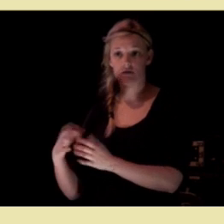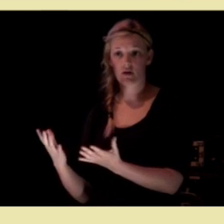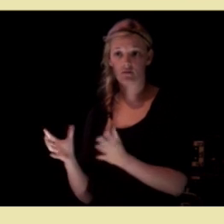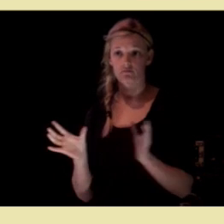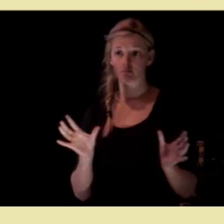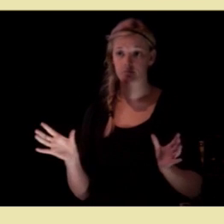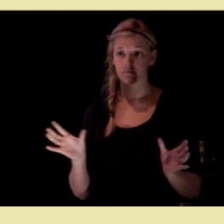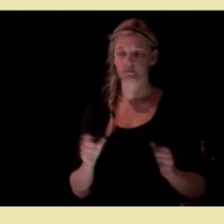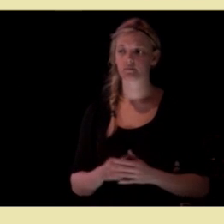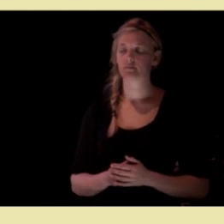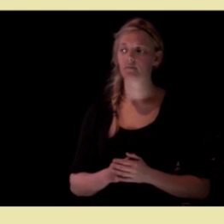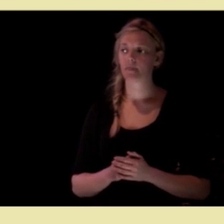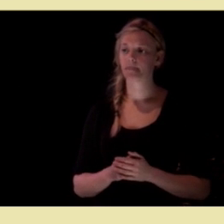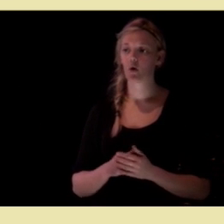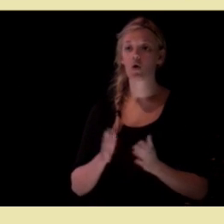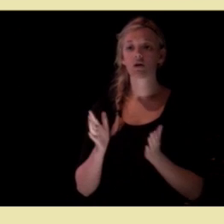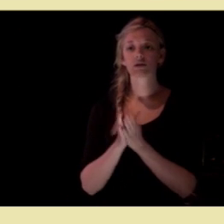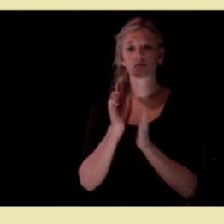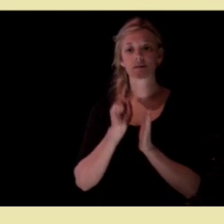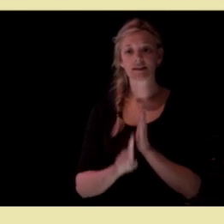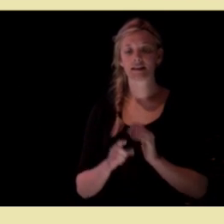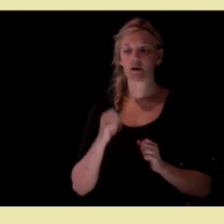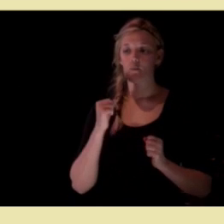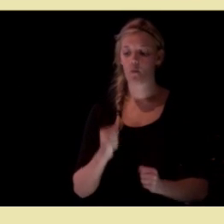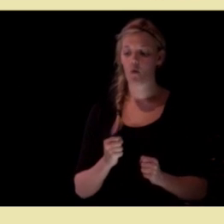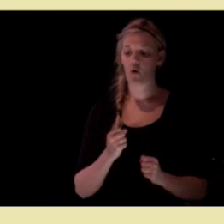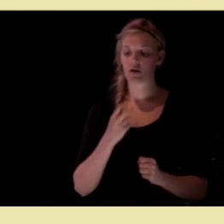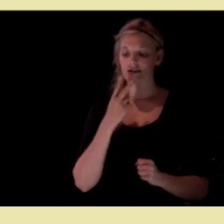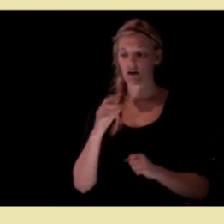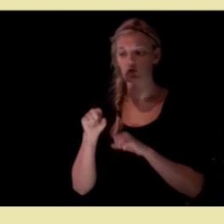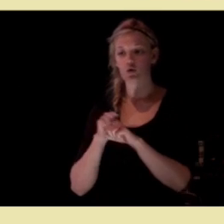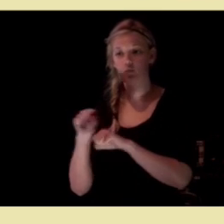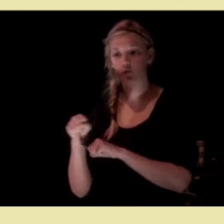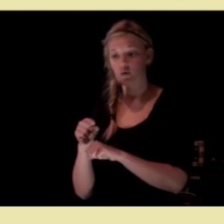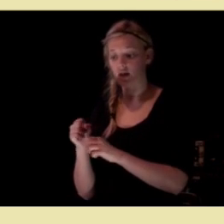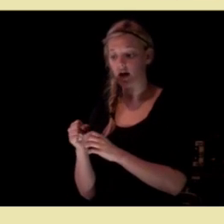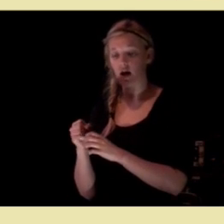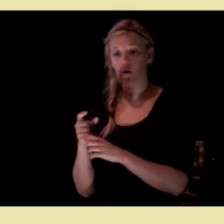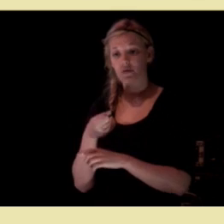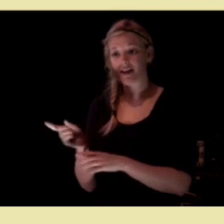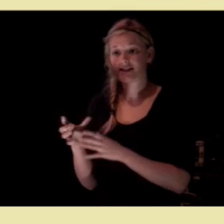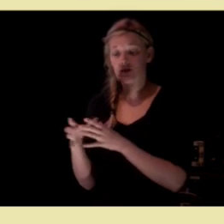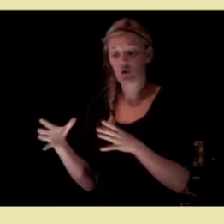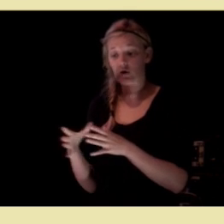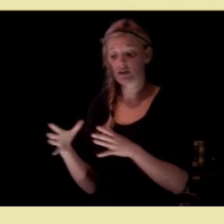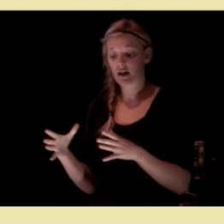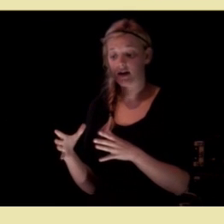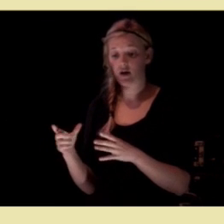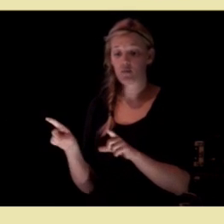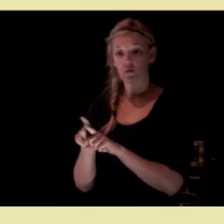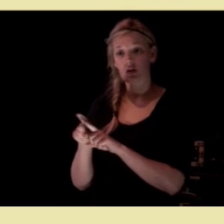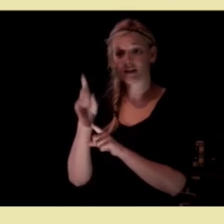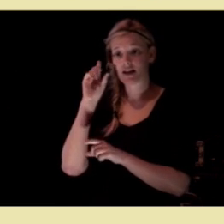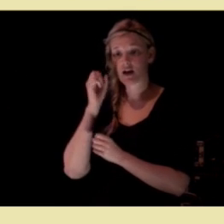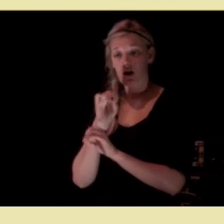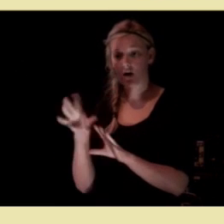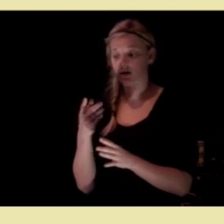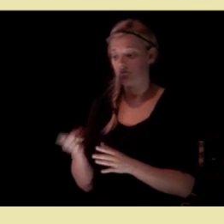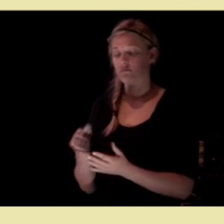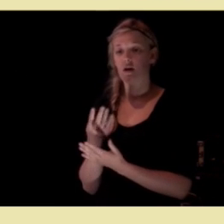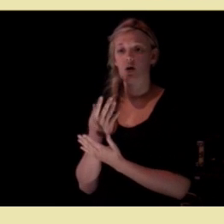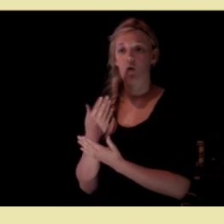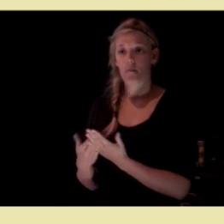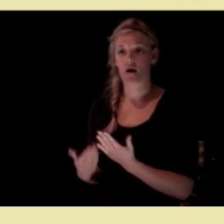Og så må vi da samtidig sørge for at vi ruster kommunene i størrelse slik at de kan håndtere disse oppgavene.